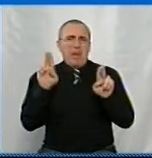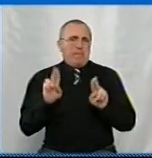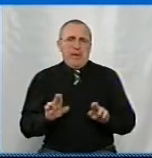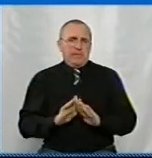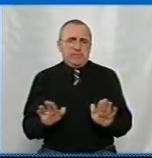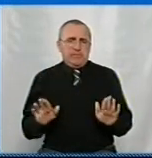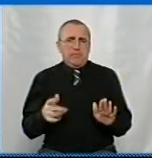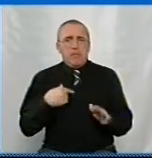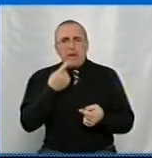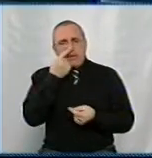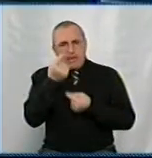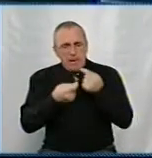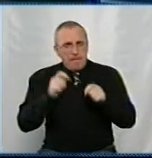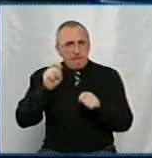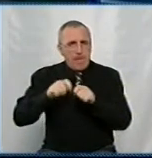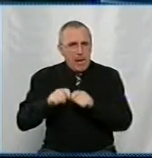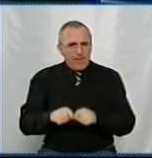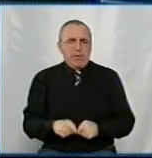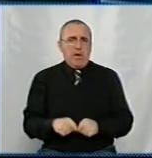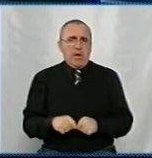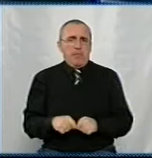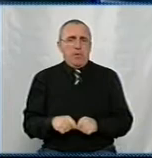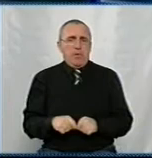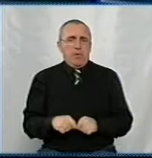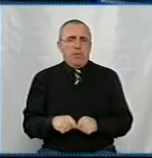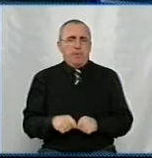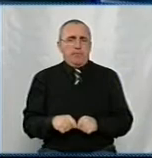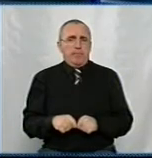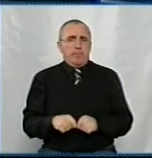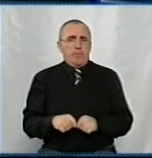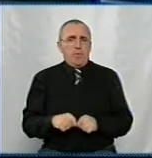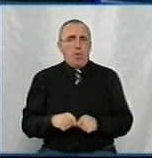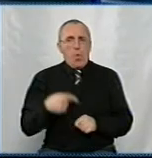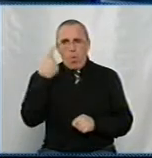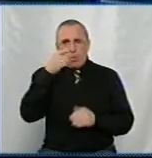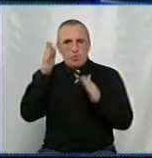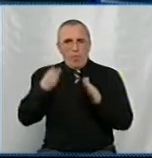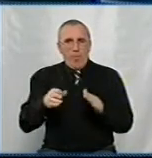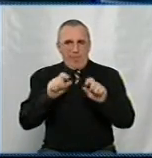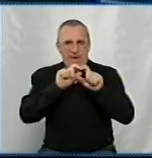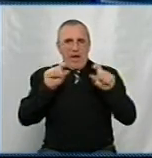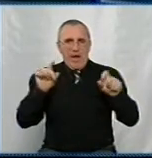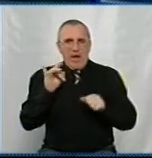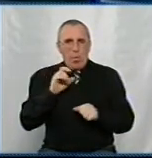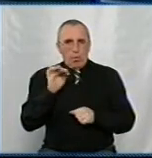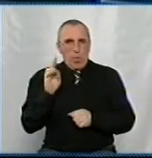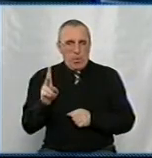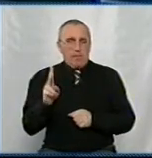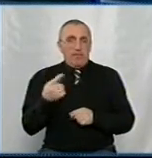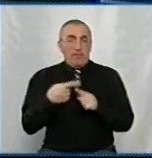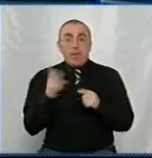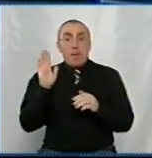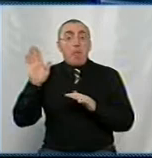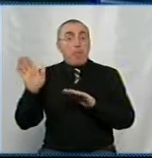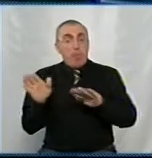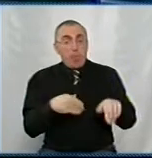Ми детально перевіряємо особовий рахунок, стан особового рахунка абонента. Тільки